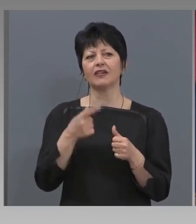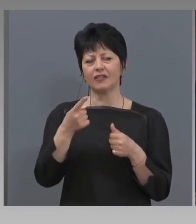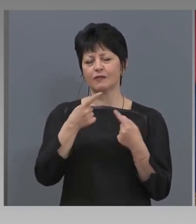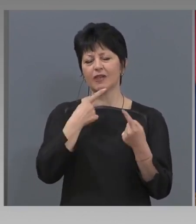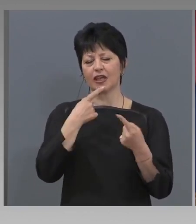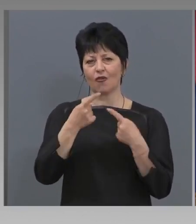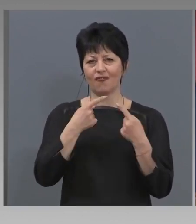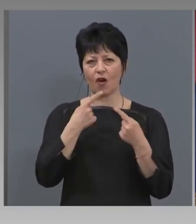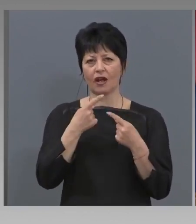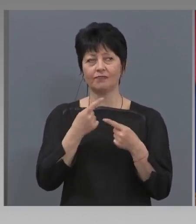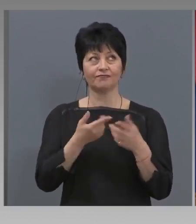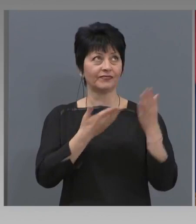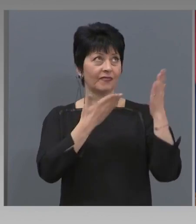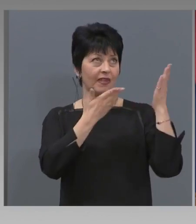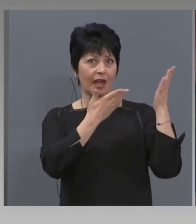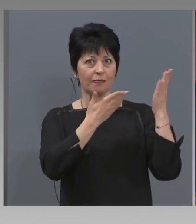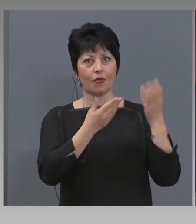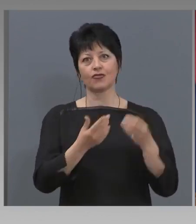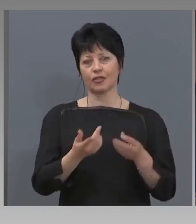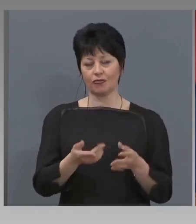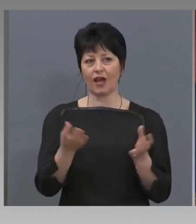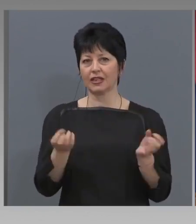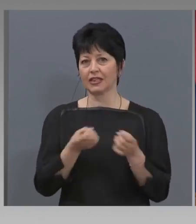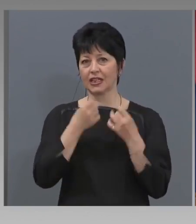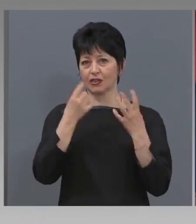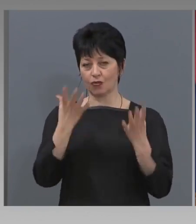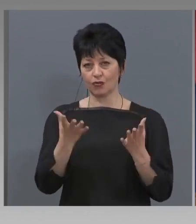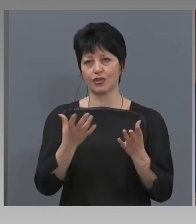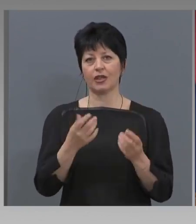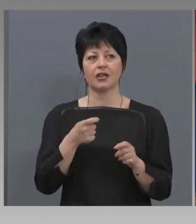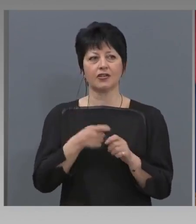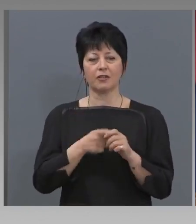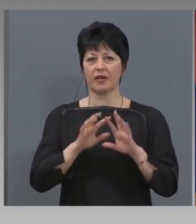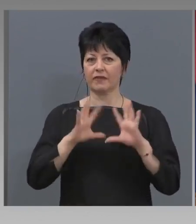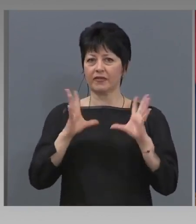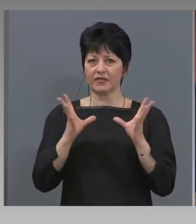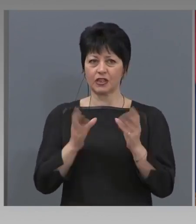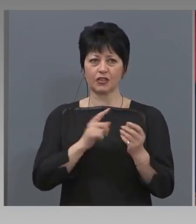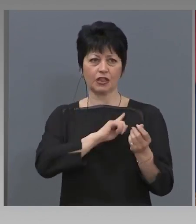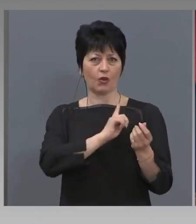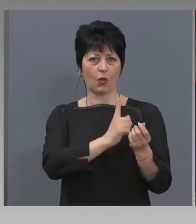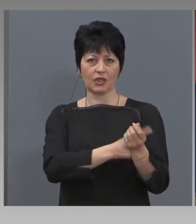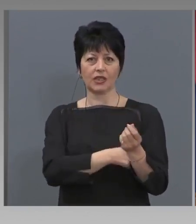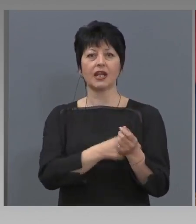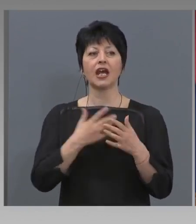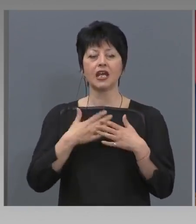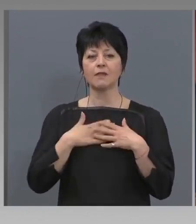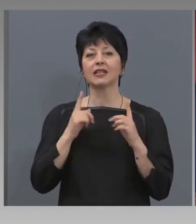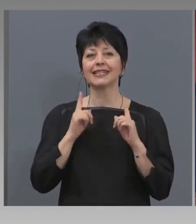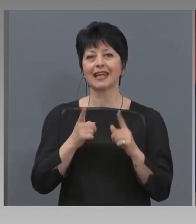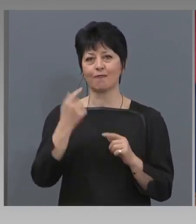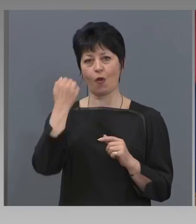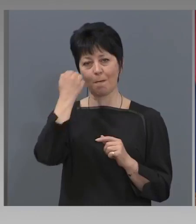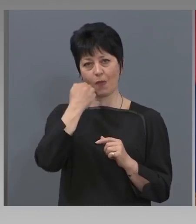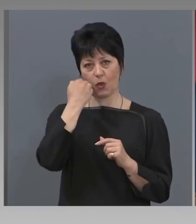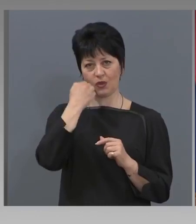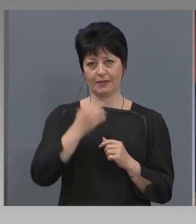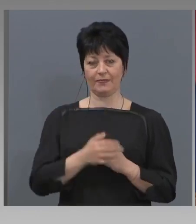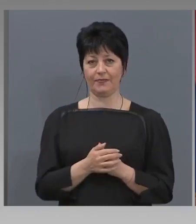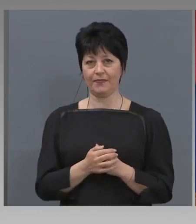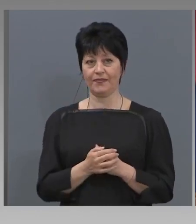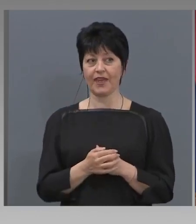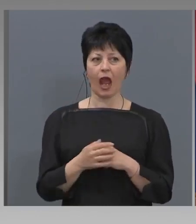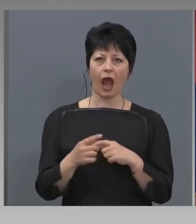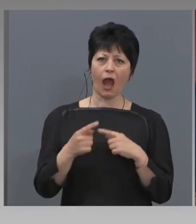говорили. Дай Боже да стане, ще положим и полагаме всички усилия в момента, само ползи има. Обсъждате ли